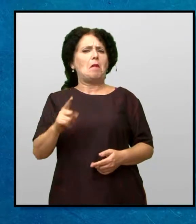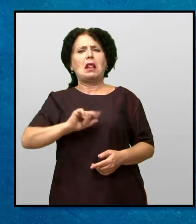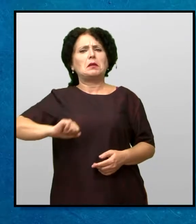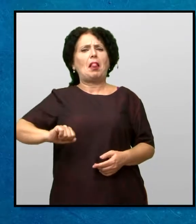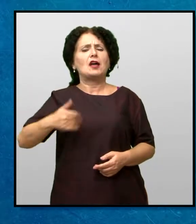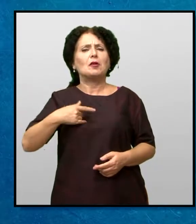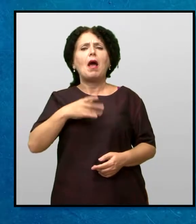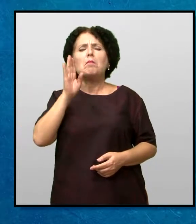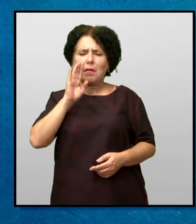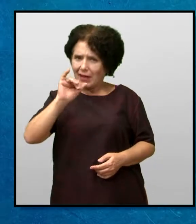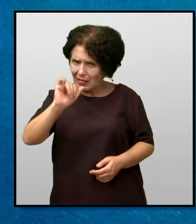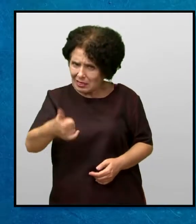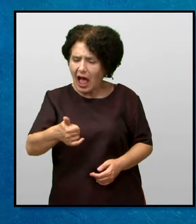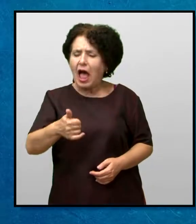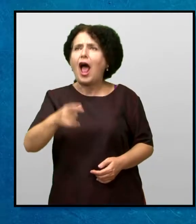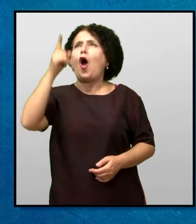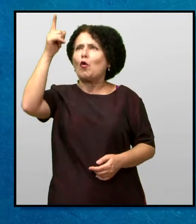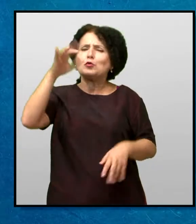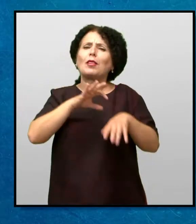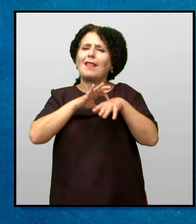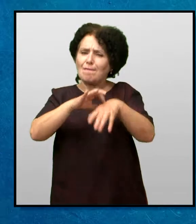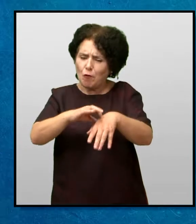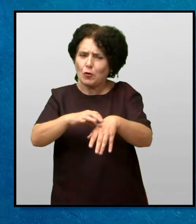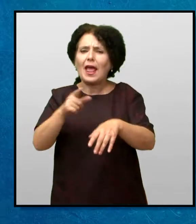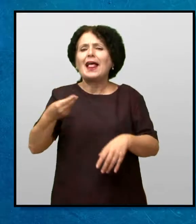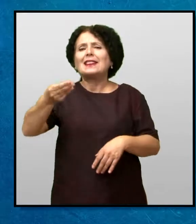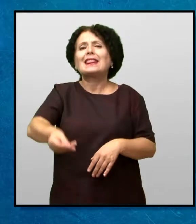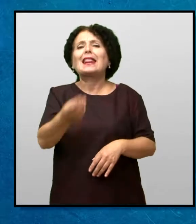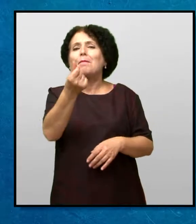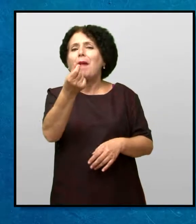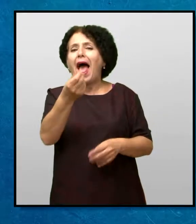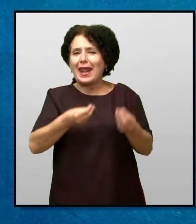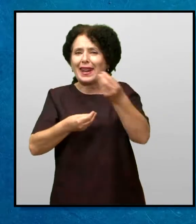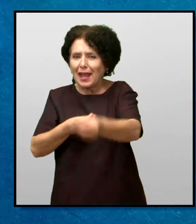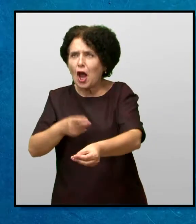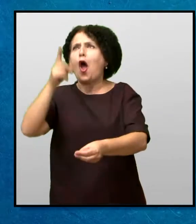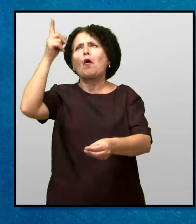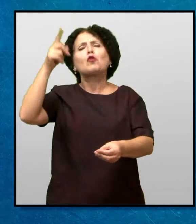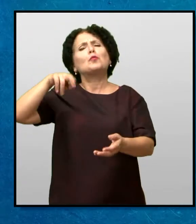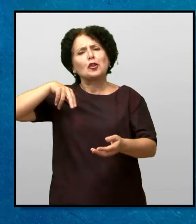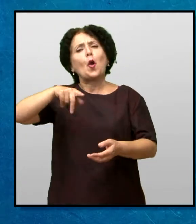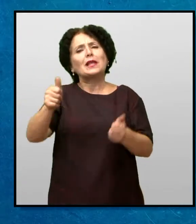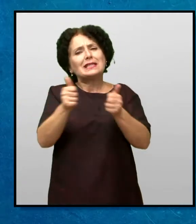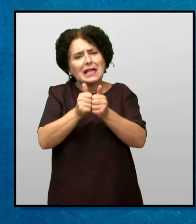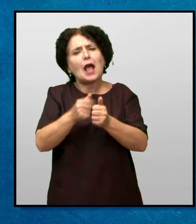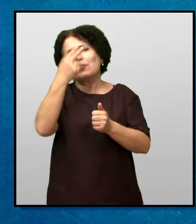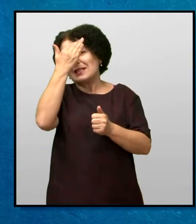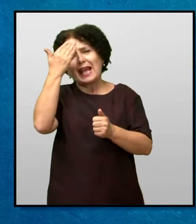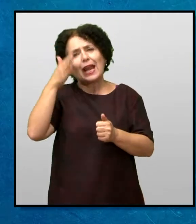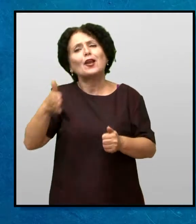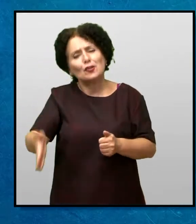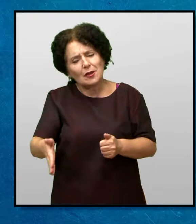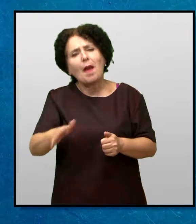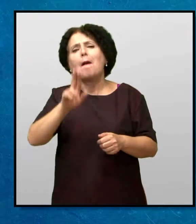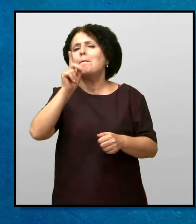Да Мери, имаш право, Господ те водеше до сега и ти даде пари за твоата Библија Тој ке оди со тебе и ке се грижи за тебе,